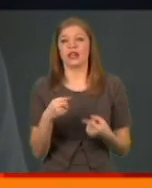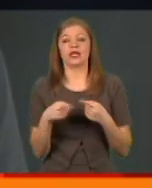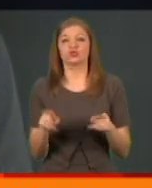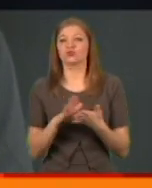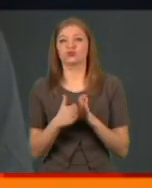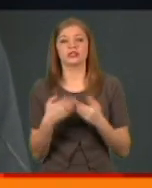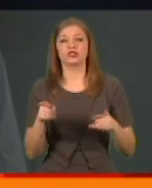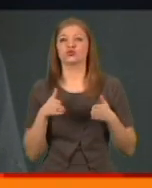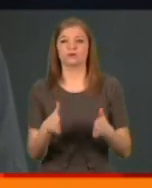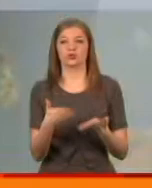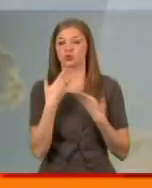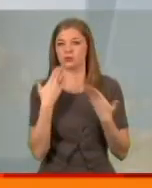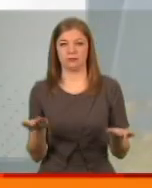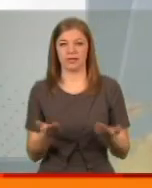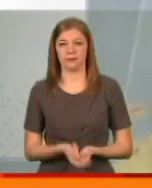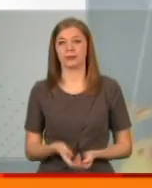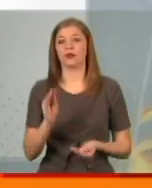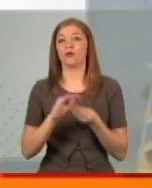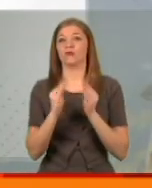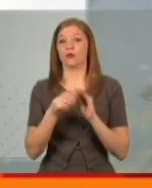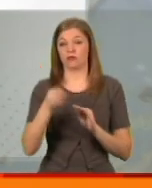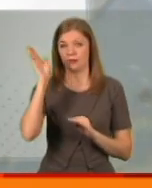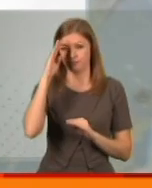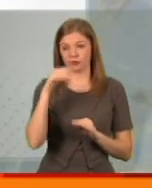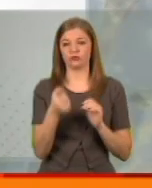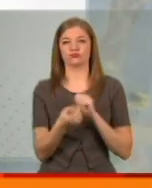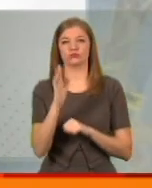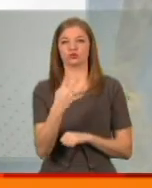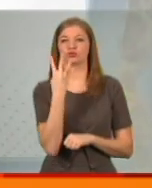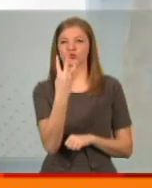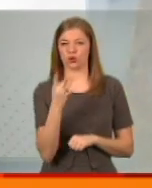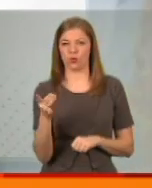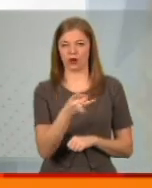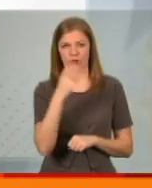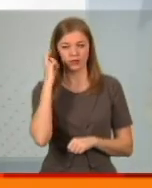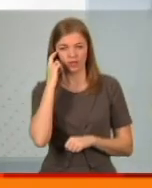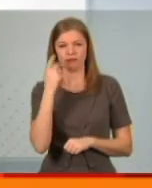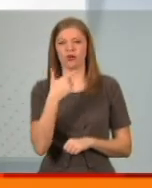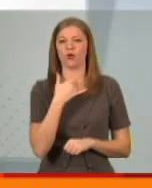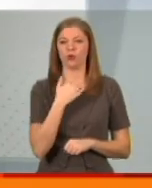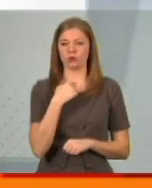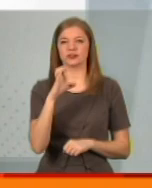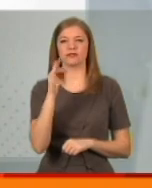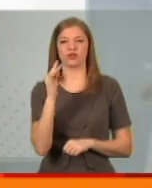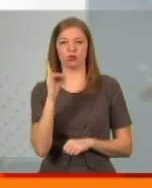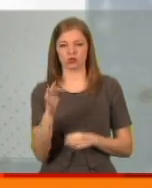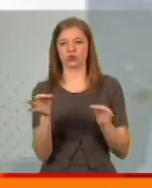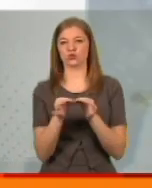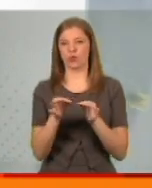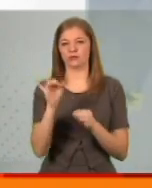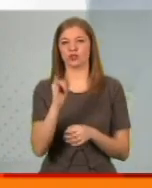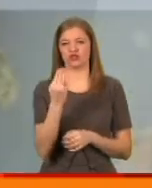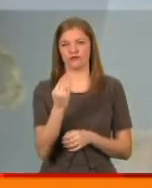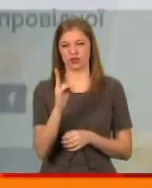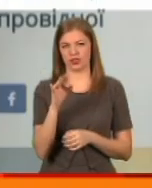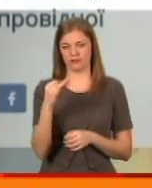ситуації, іншого виходу в нас немає. Проблеми водопостачання торкнуться чотирьох районів Києва – Голосіївського, Святошинського, Соломінського